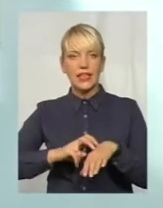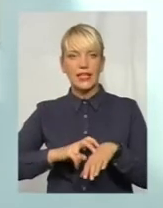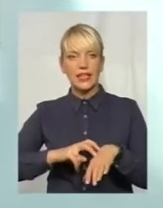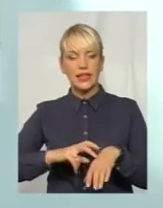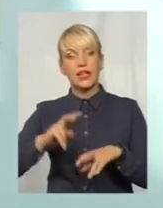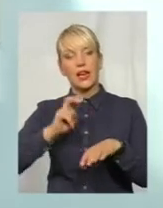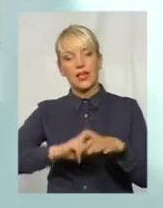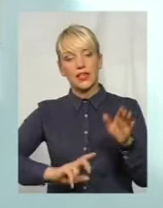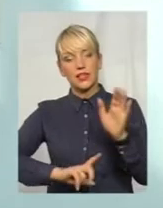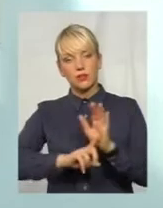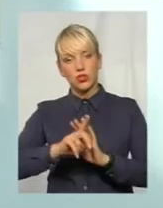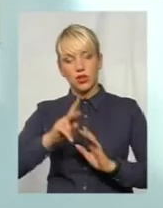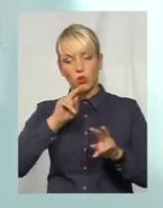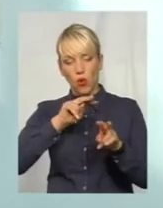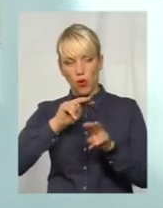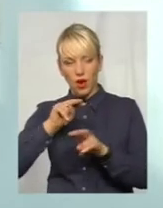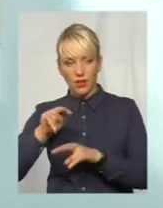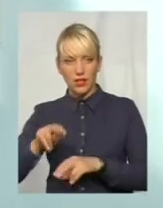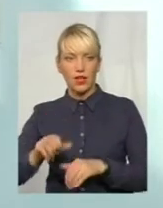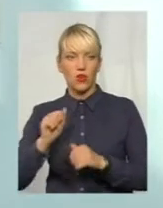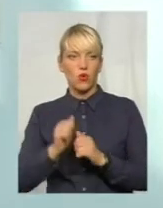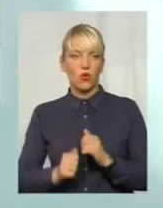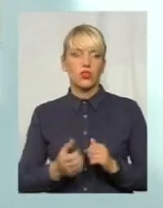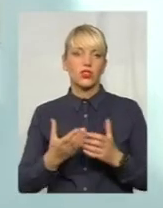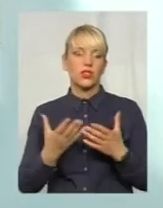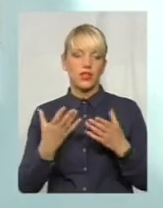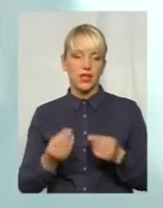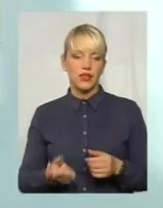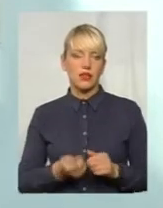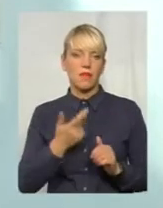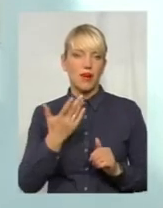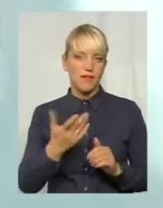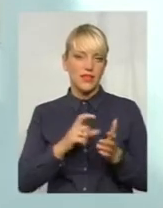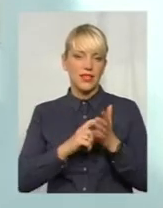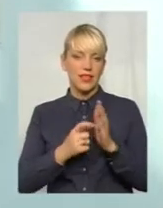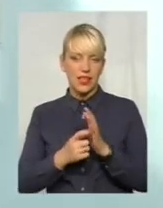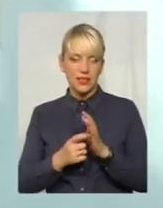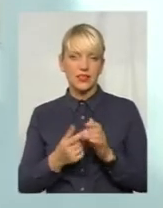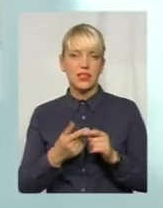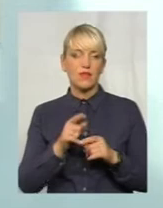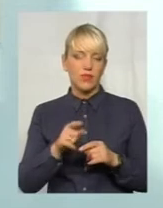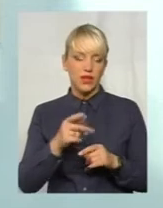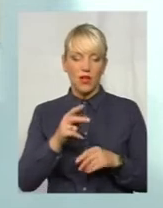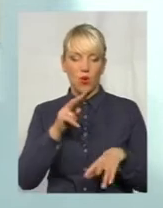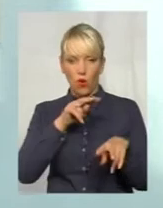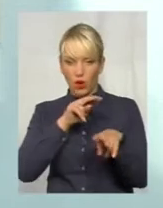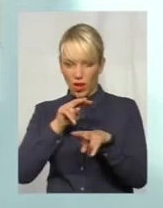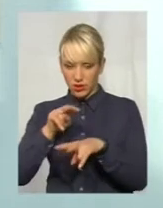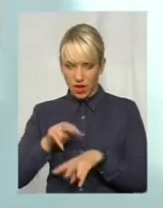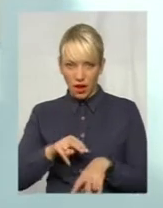оглядає кожен день певна кількість дітей, певні класи, певного віку. Лікар оглядає і якщо